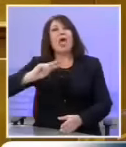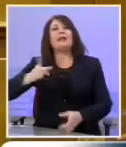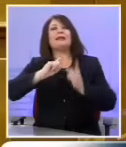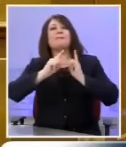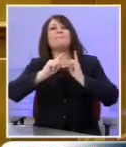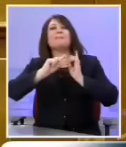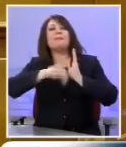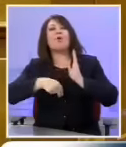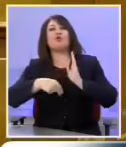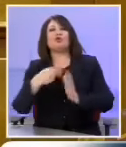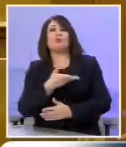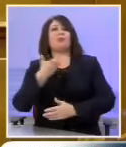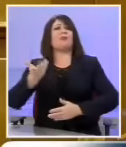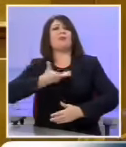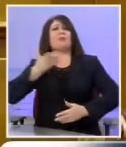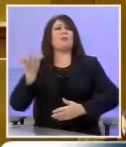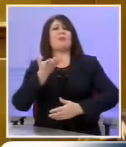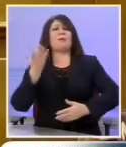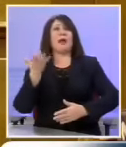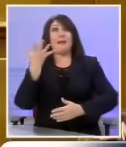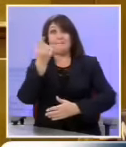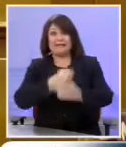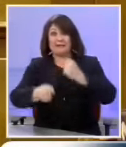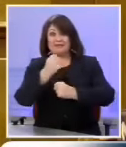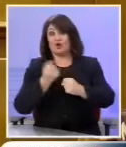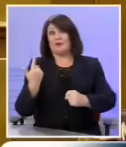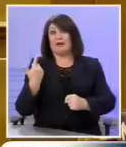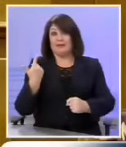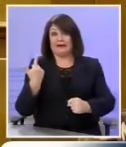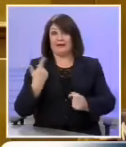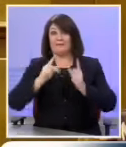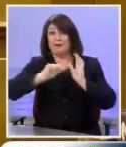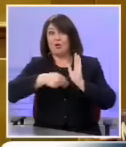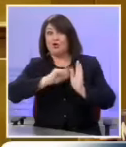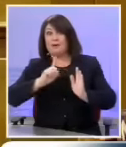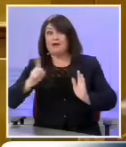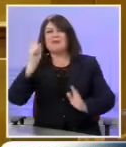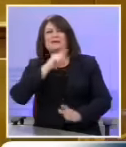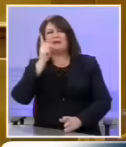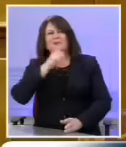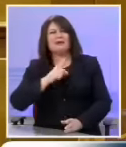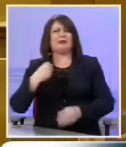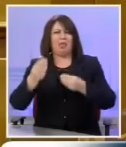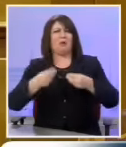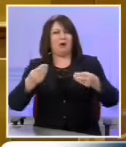δημαγωγία, αυτό που έγινε τα προηγούμενα πεντέμιση χρόνια στη χώρα, οι ψευδεστήσεις, τα ψέματα,